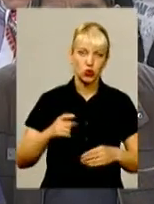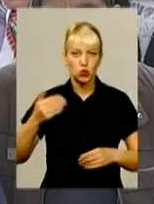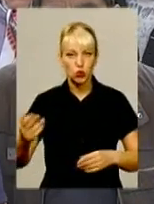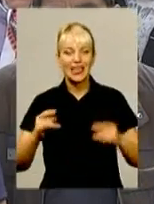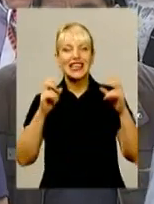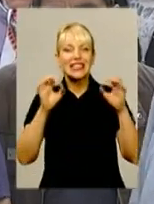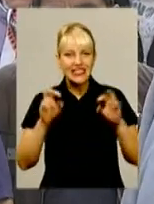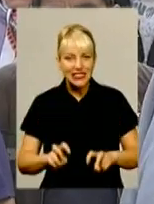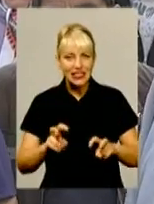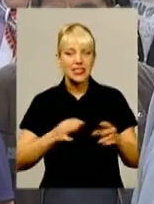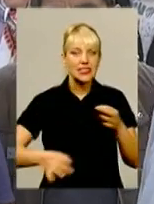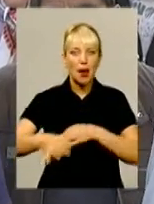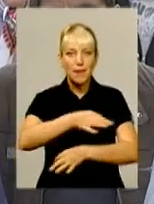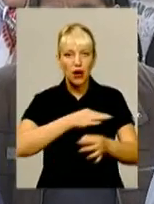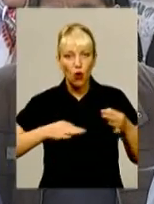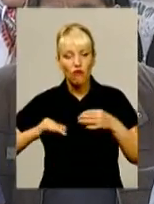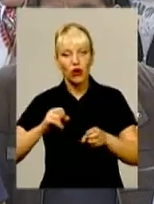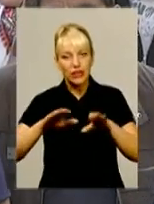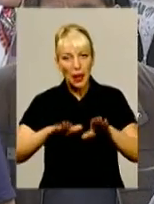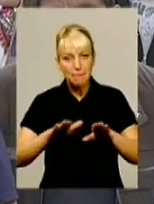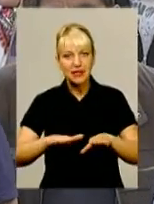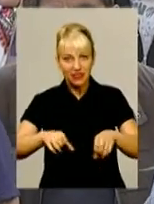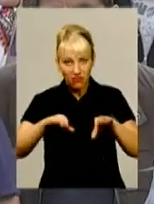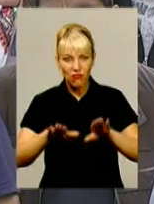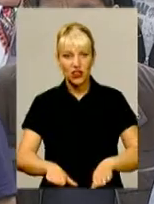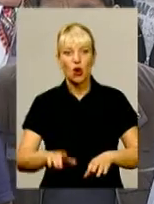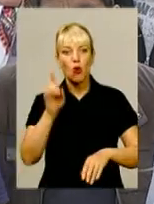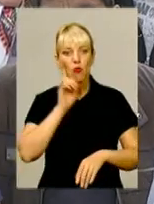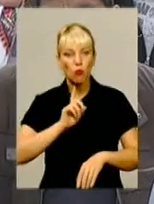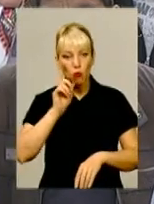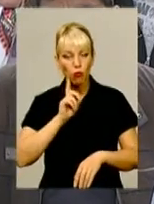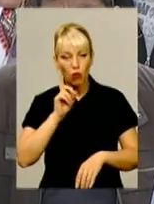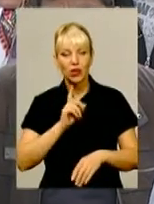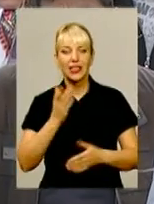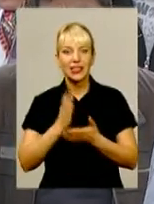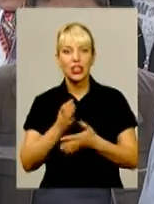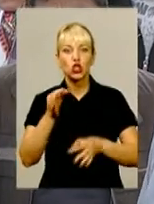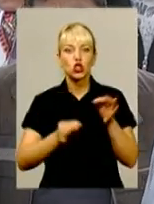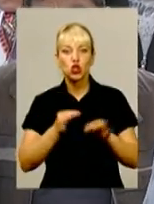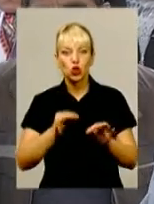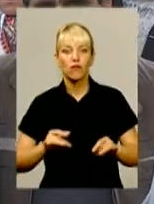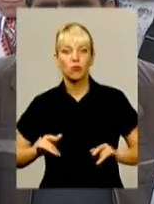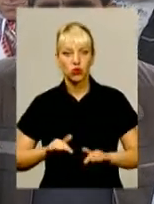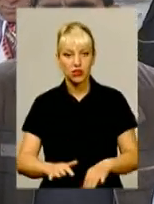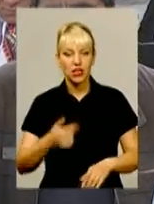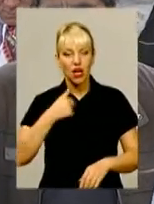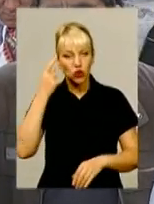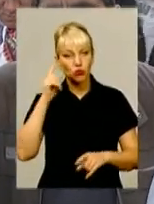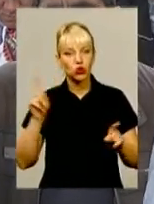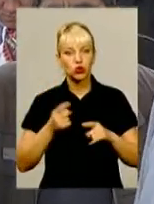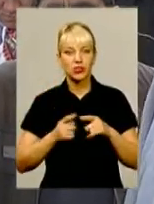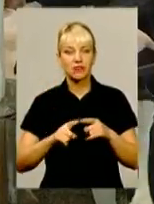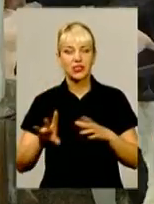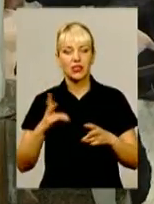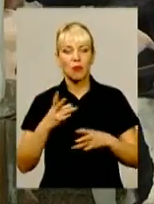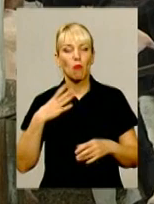переговорів і на місці вирішити. Поки йдуть судові процеси, я думаю, що це треба